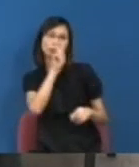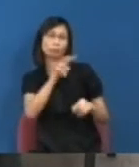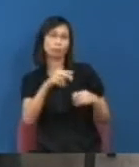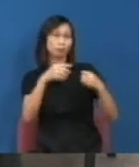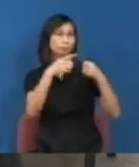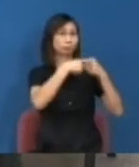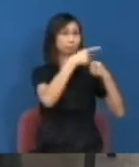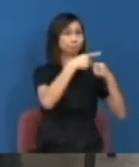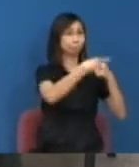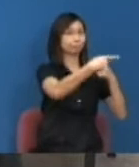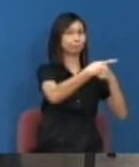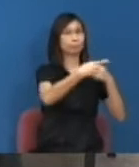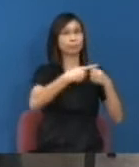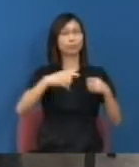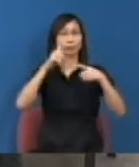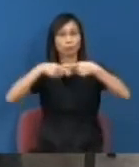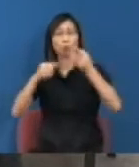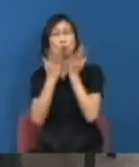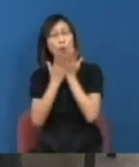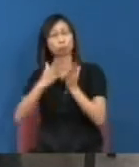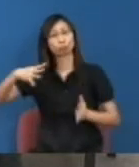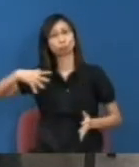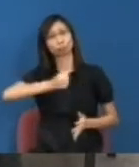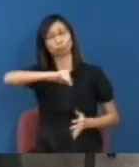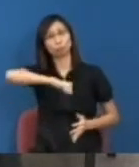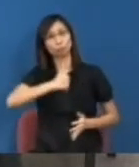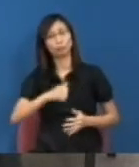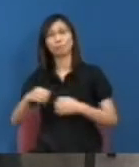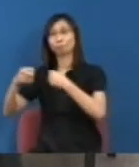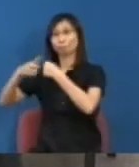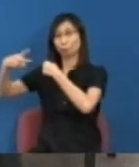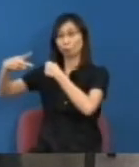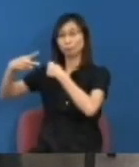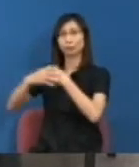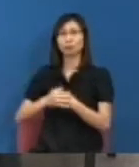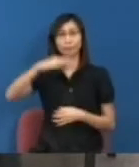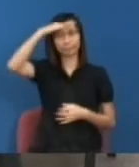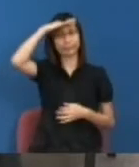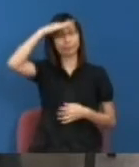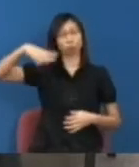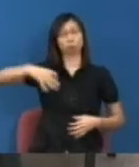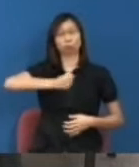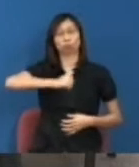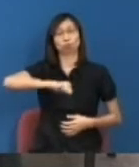合志第二就是曾偉雄這兩個你個人會覺得就是